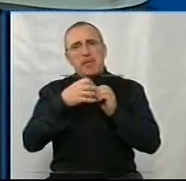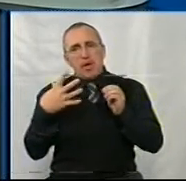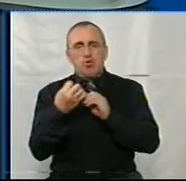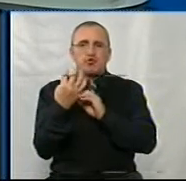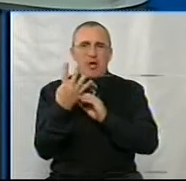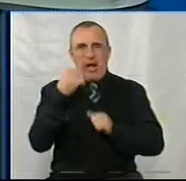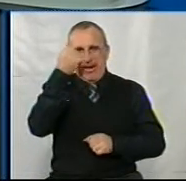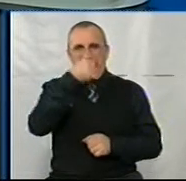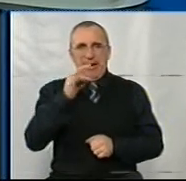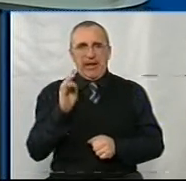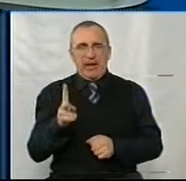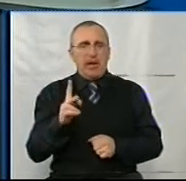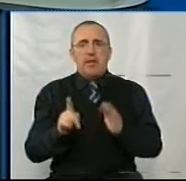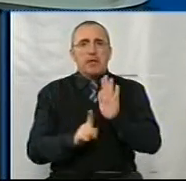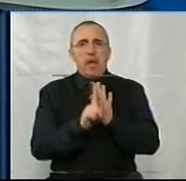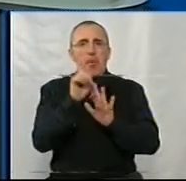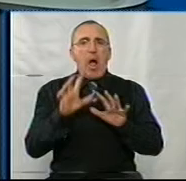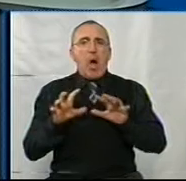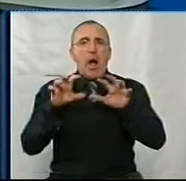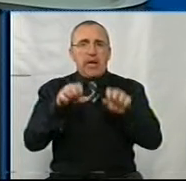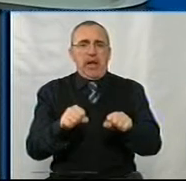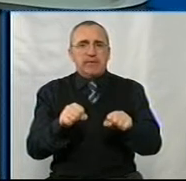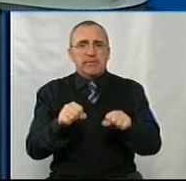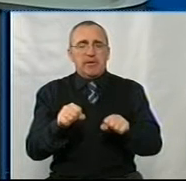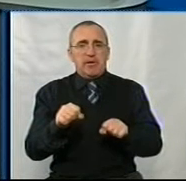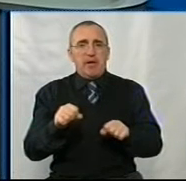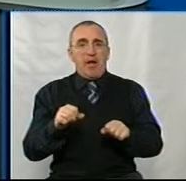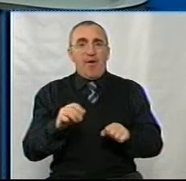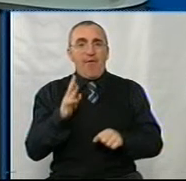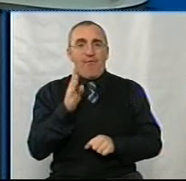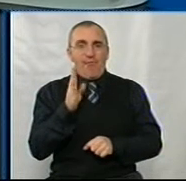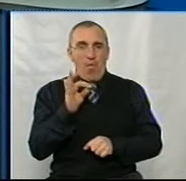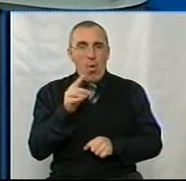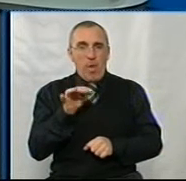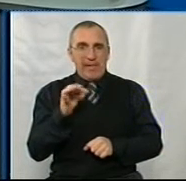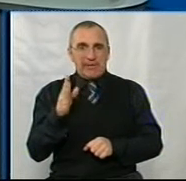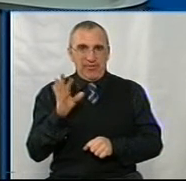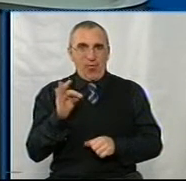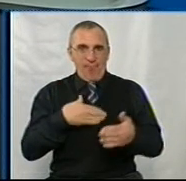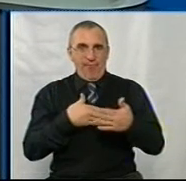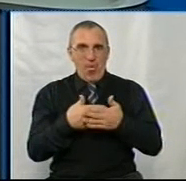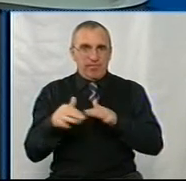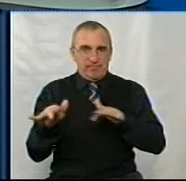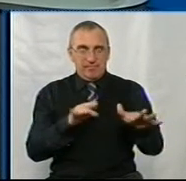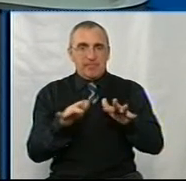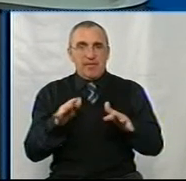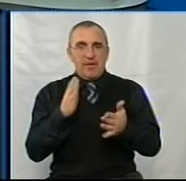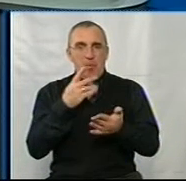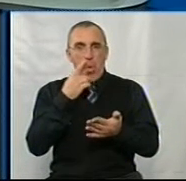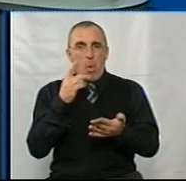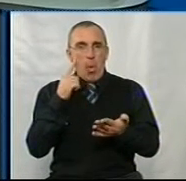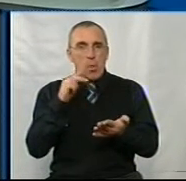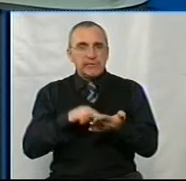-й? Тобто не початок агресії, коли волонтерство мало певні свої ознаки, і